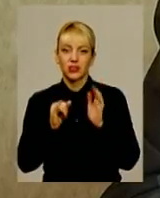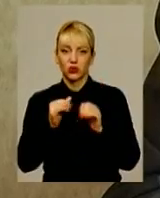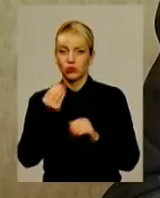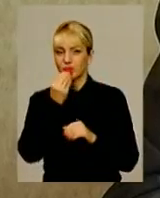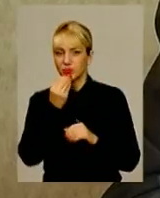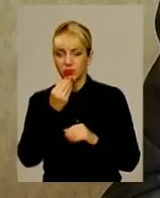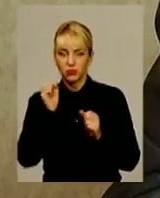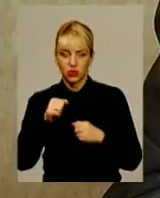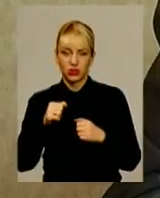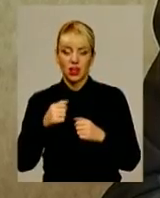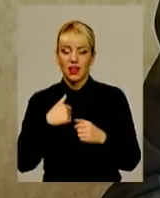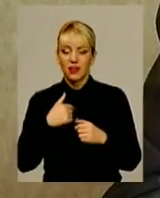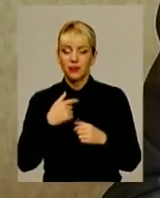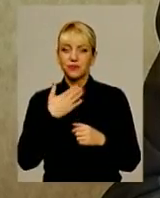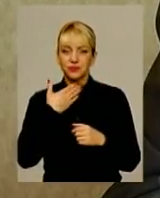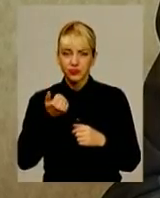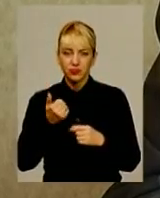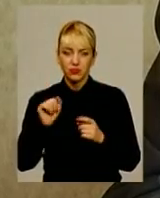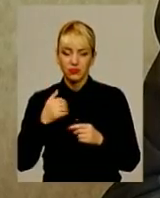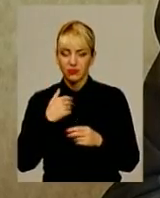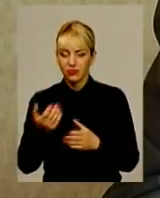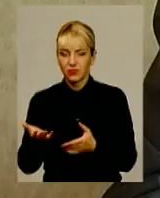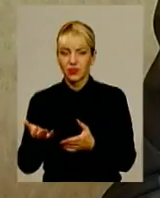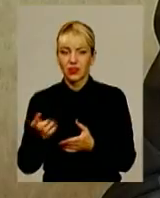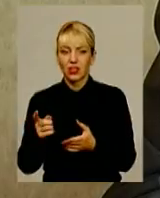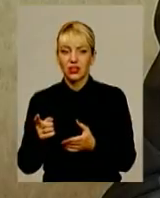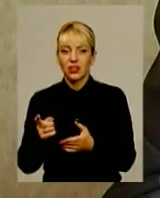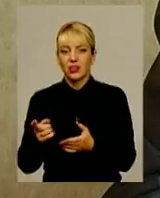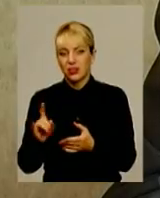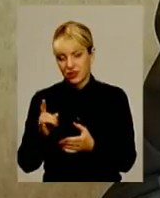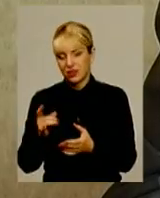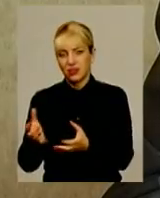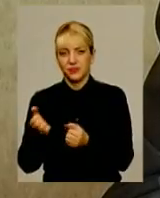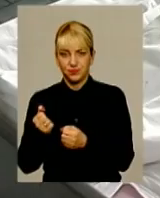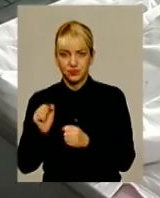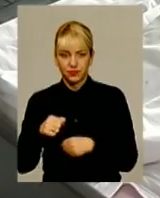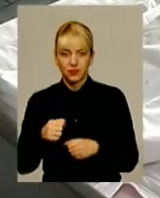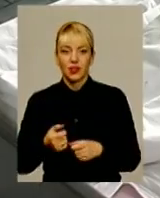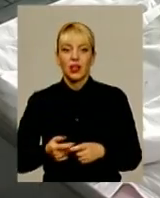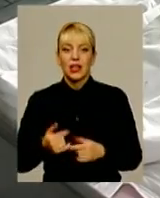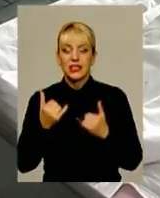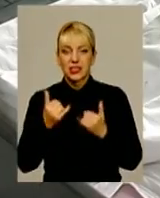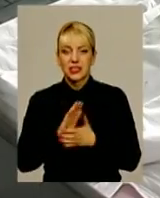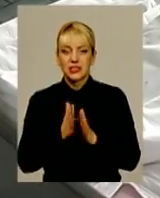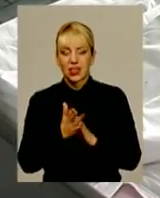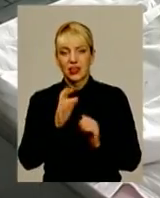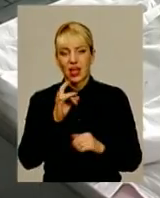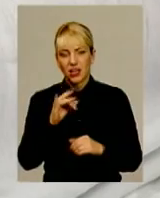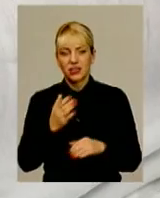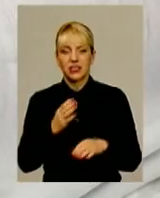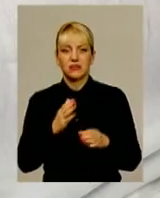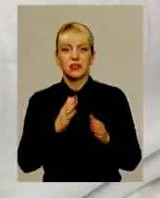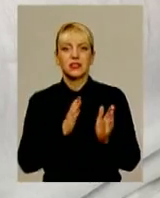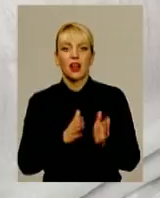продукти і втриматись від того, щоб їх не вживати, дитині надзвичайно складно. Наразі стан Каріни стабільно